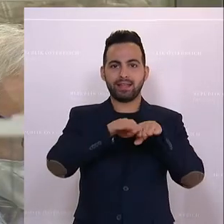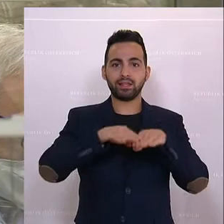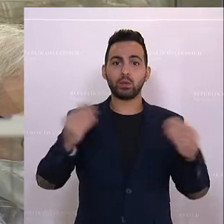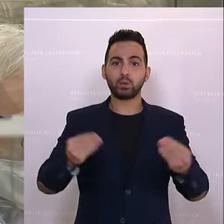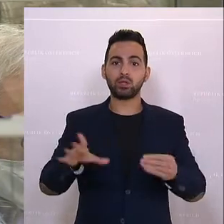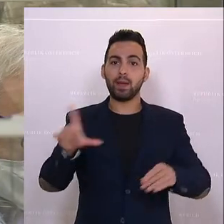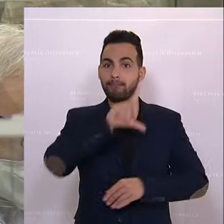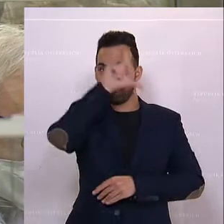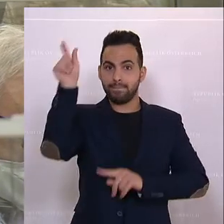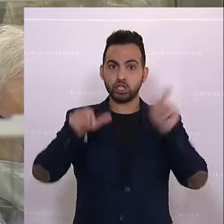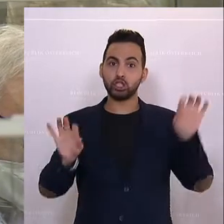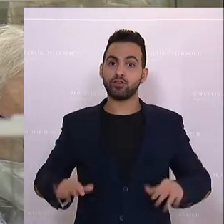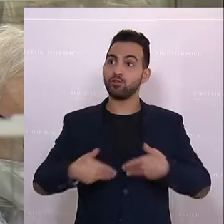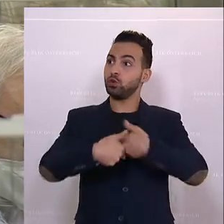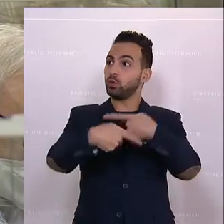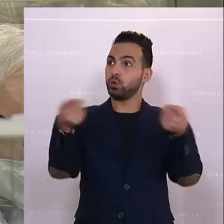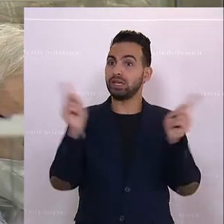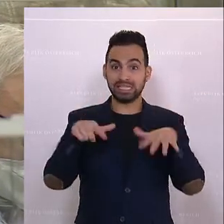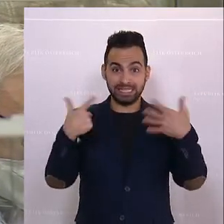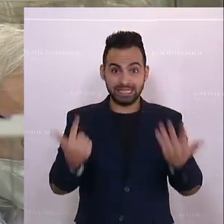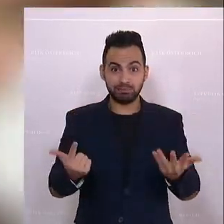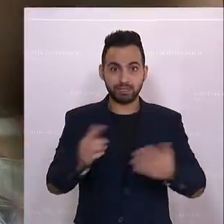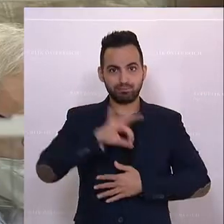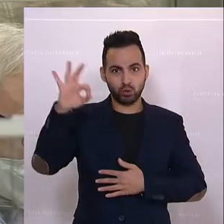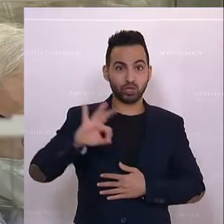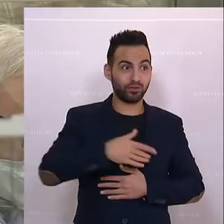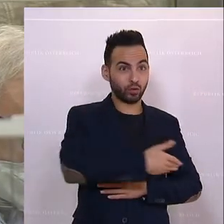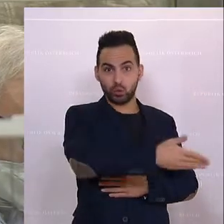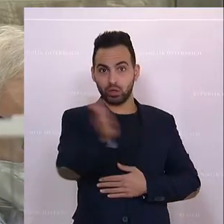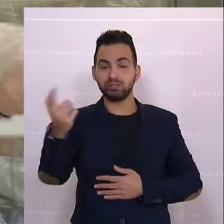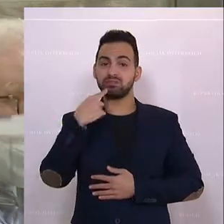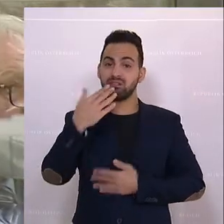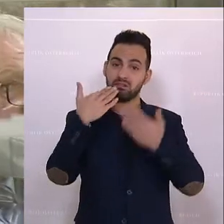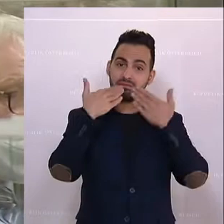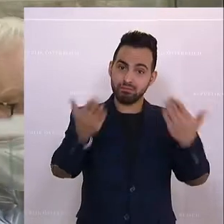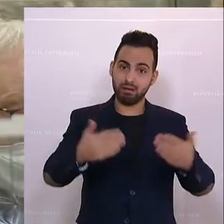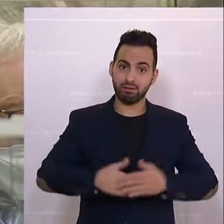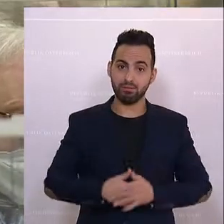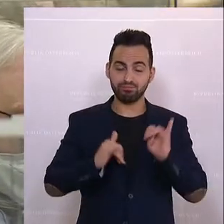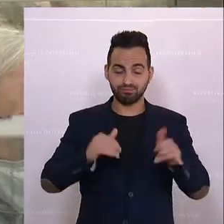gegenüber. Und dafür sage ich bei 70 Prozent, sage ich Danke. Applaus